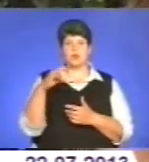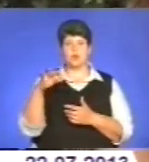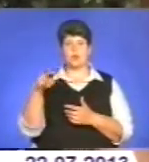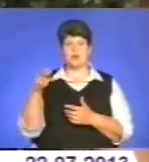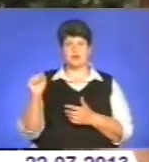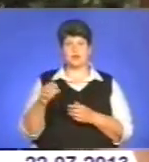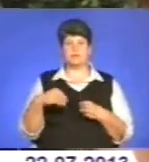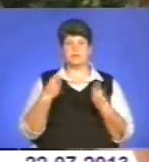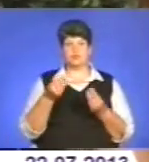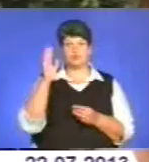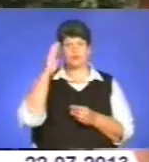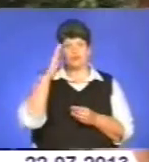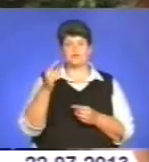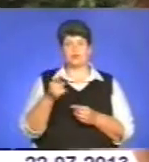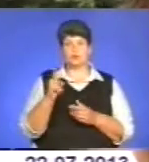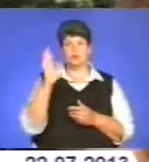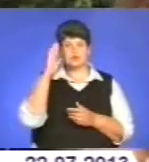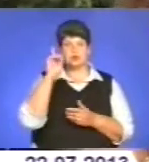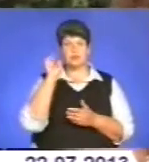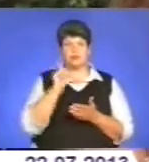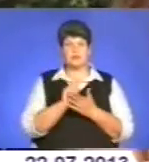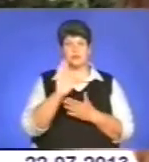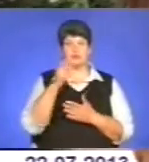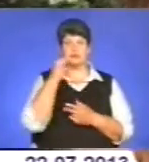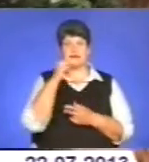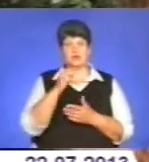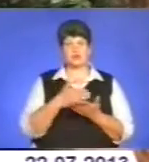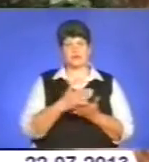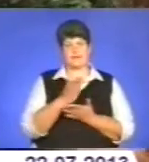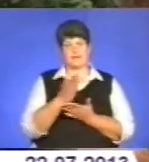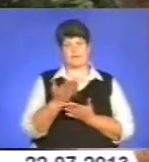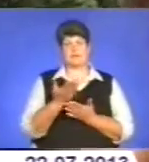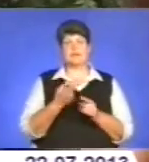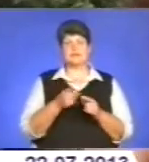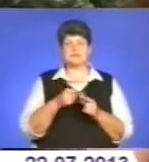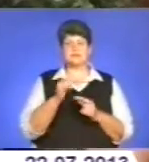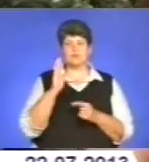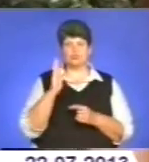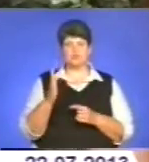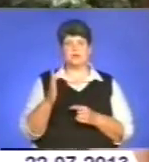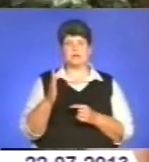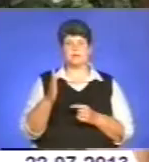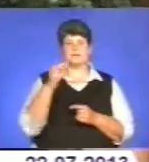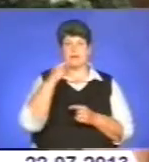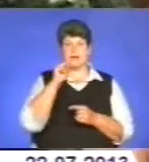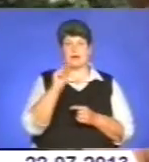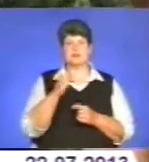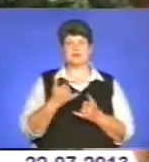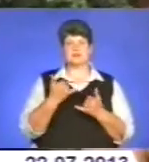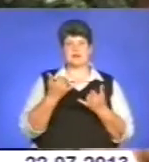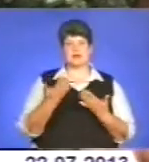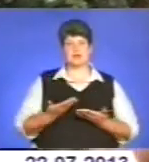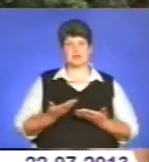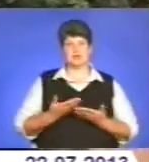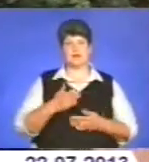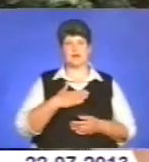І я вважаю, що в Тернополі вода повинна бути набагато кращою в якості, і це буде набагато краще для життя наших